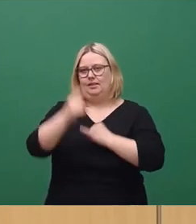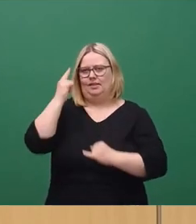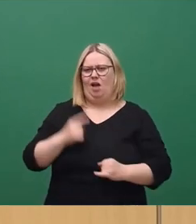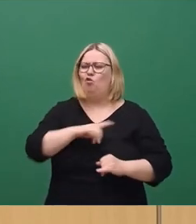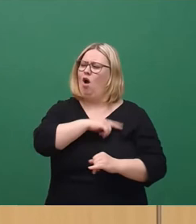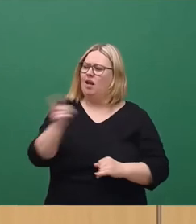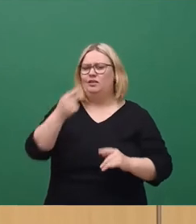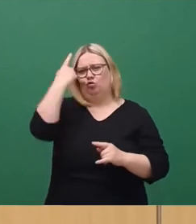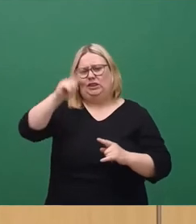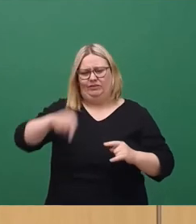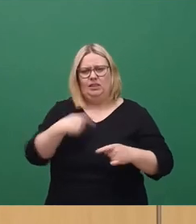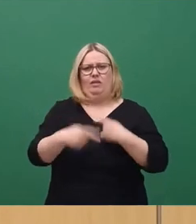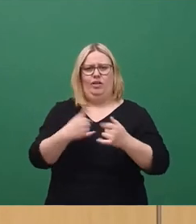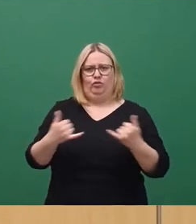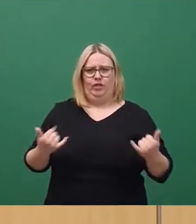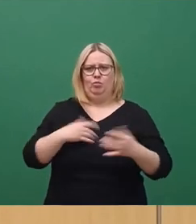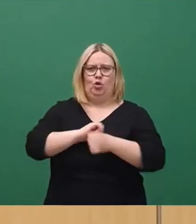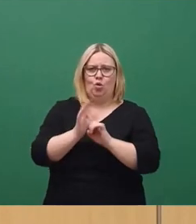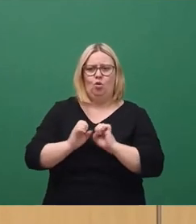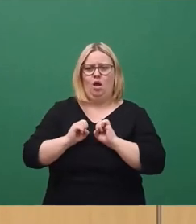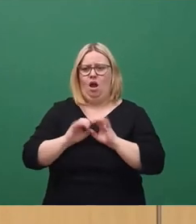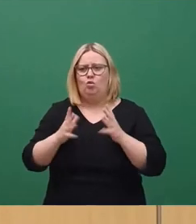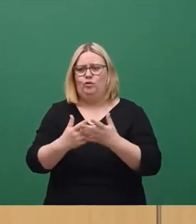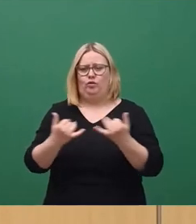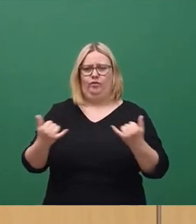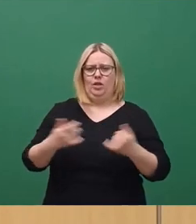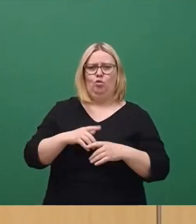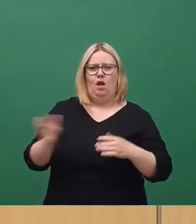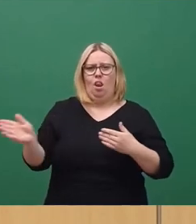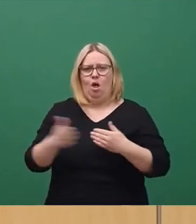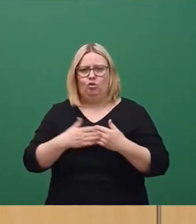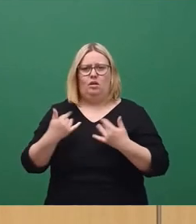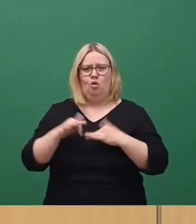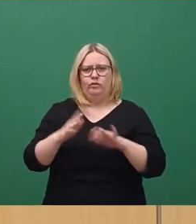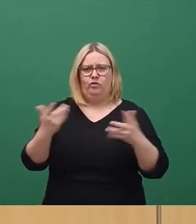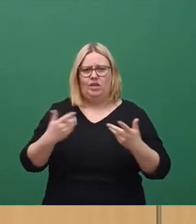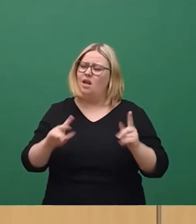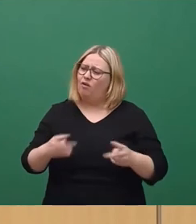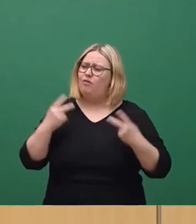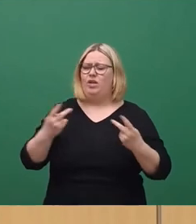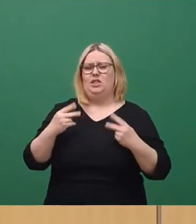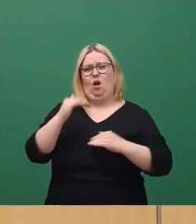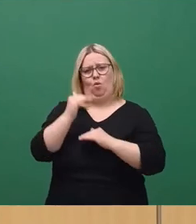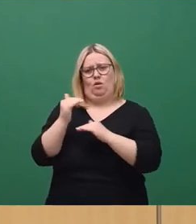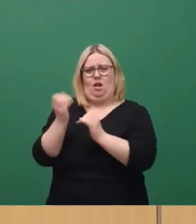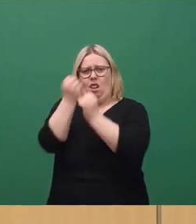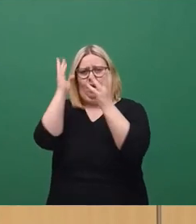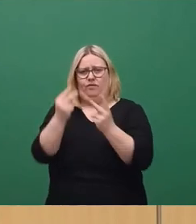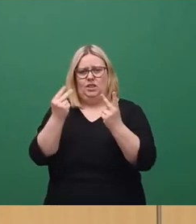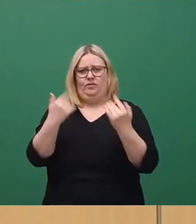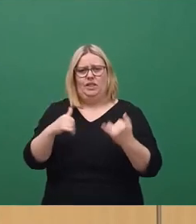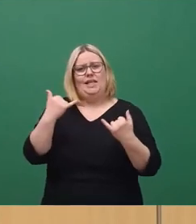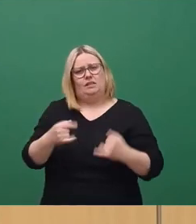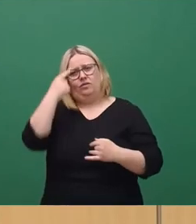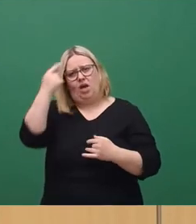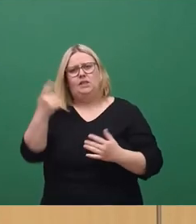wussten, wie wirkt sich Corona und wie wirken sich die Lockdowns auf die wirtschaftliche Entwicklung auch in unserer Stadt aus. Inzwischen wissen wir es.